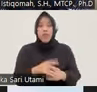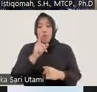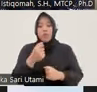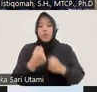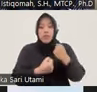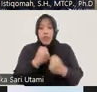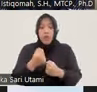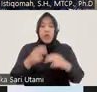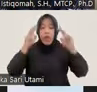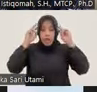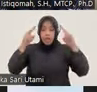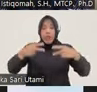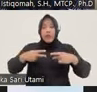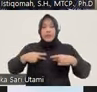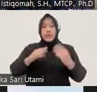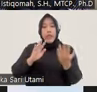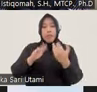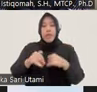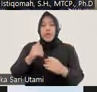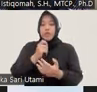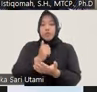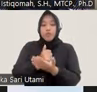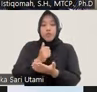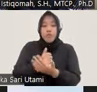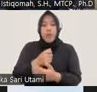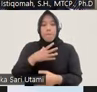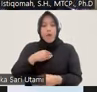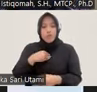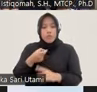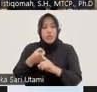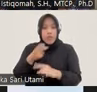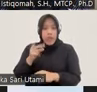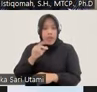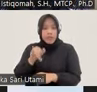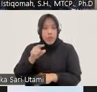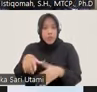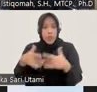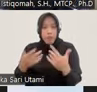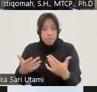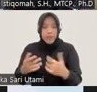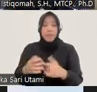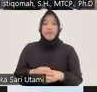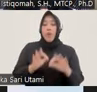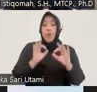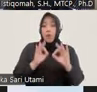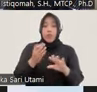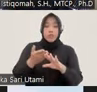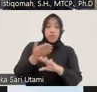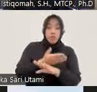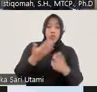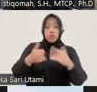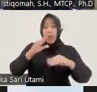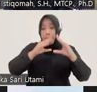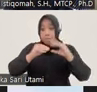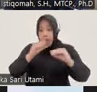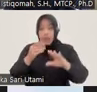refleksi kembali apa sih sebetulnya yang dimaksudkan dengan RJ itu sendiri nah tadi juga sudah dibahas oleh pembahasan sebelumnya